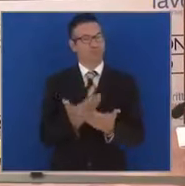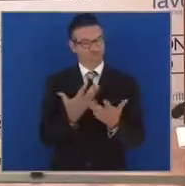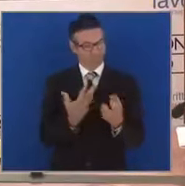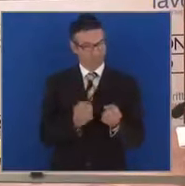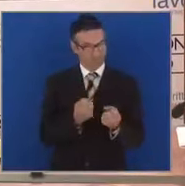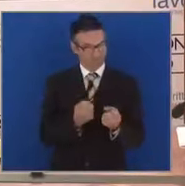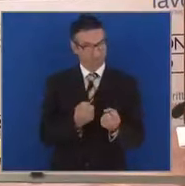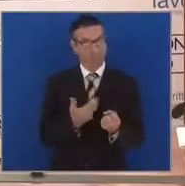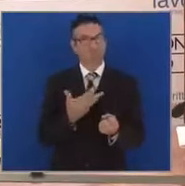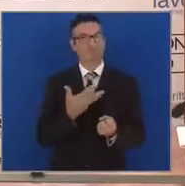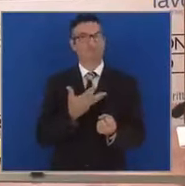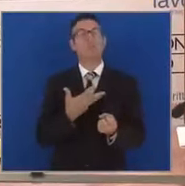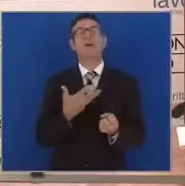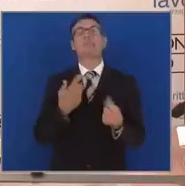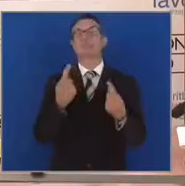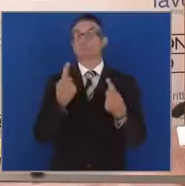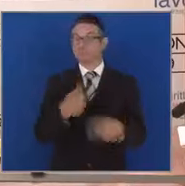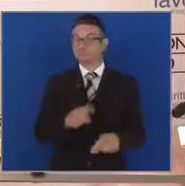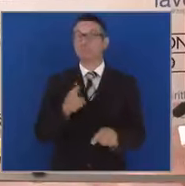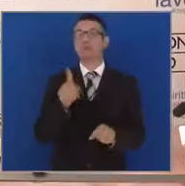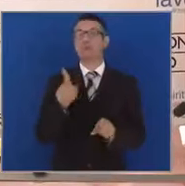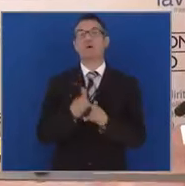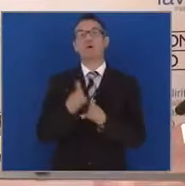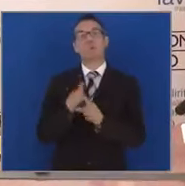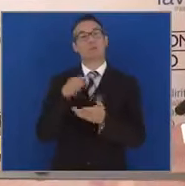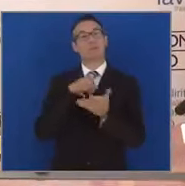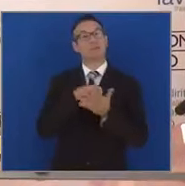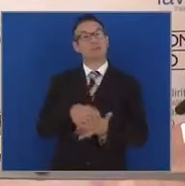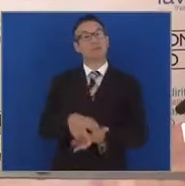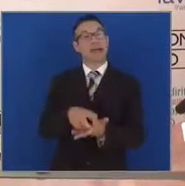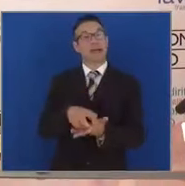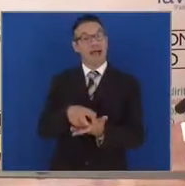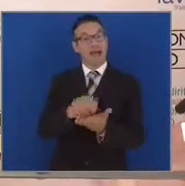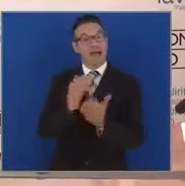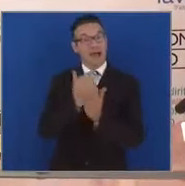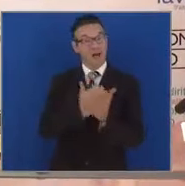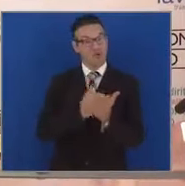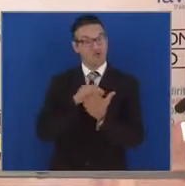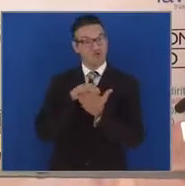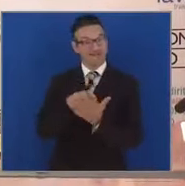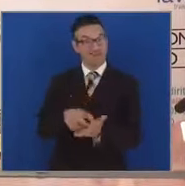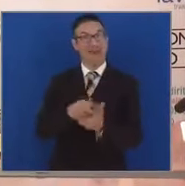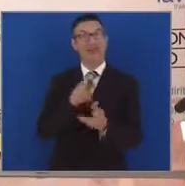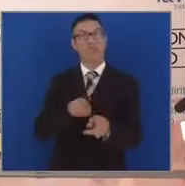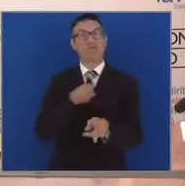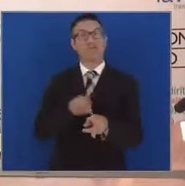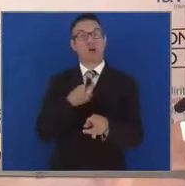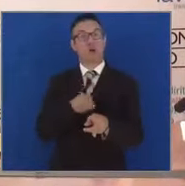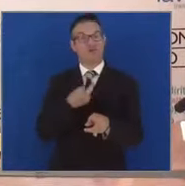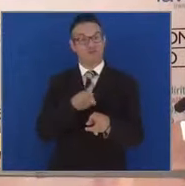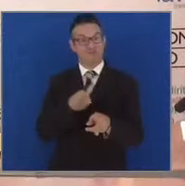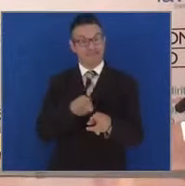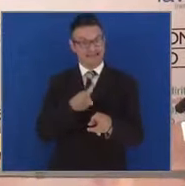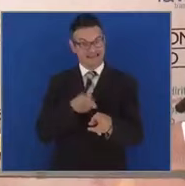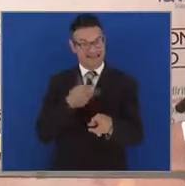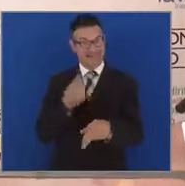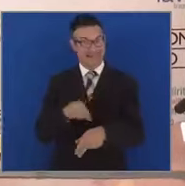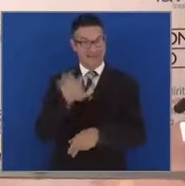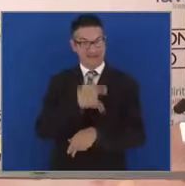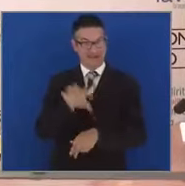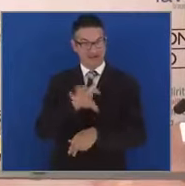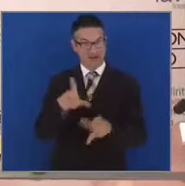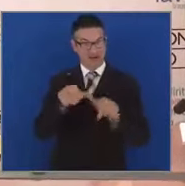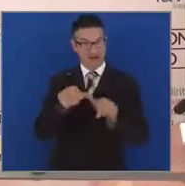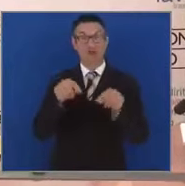del piano di investimenti delle ferrovie nella nostra regione. E oggi noi possiamo parlare veramente di una